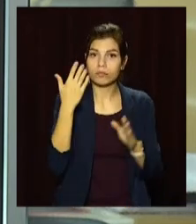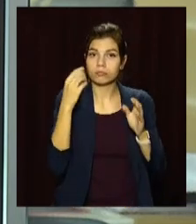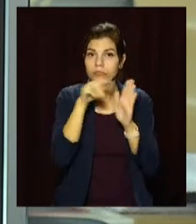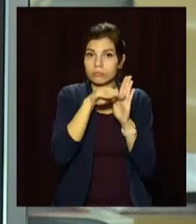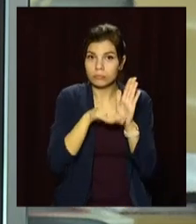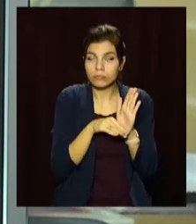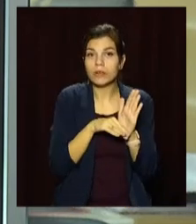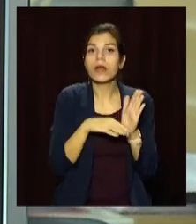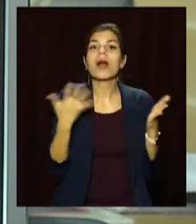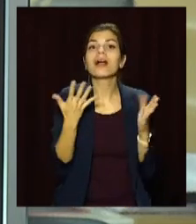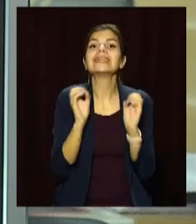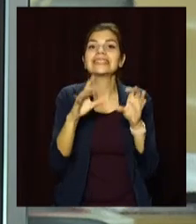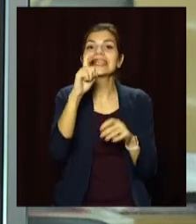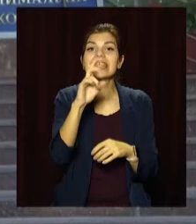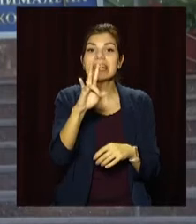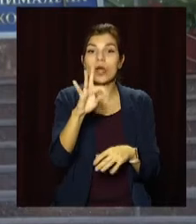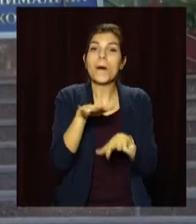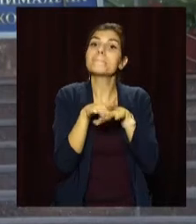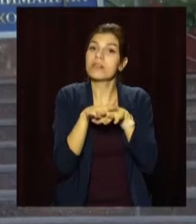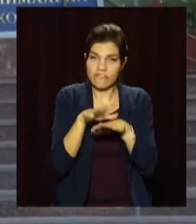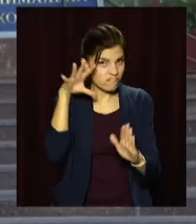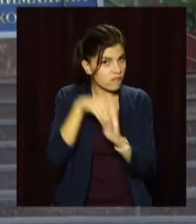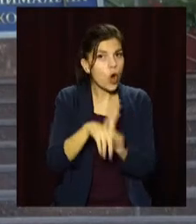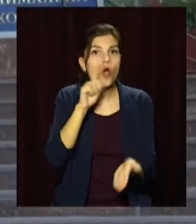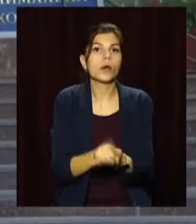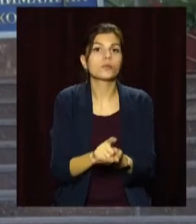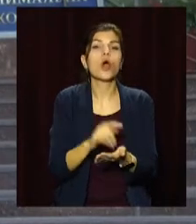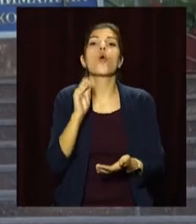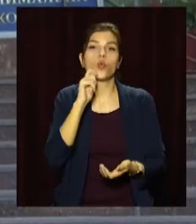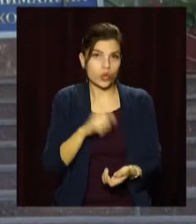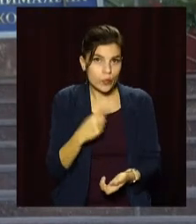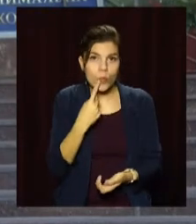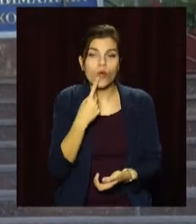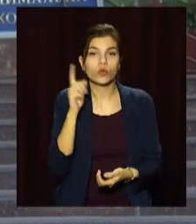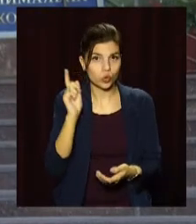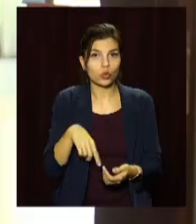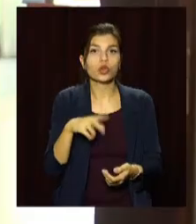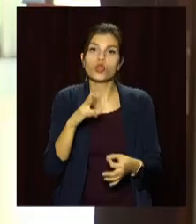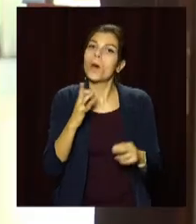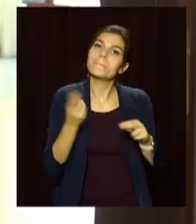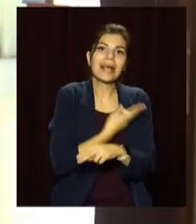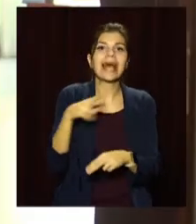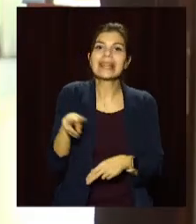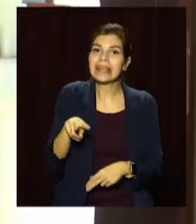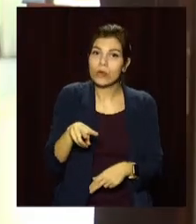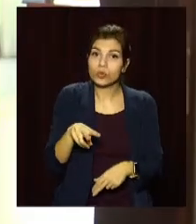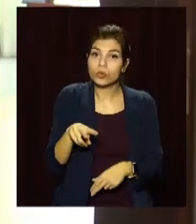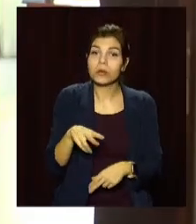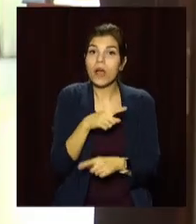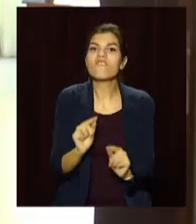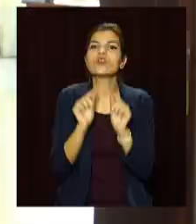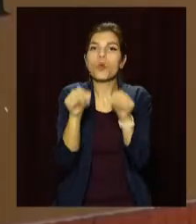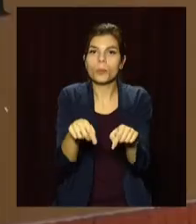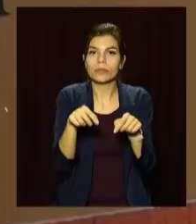серед обов'язкових предметів для ЗНО – математика. Здаватимуть і українську мову, проте вже без літератури. Загалом вступна